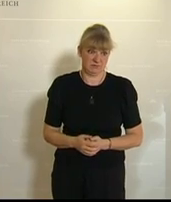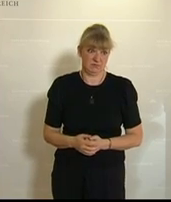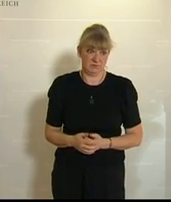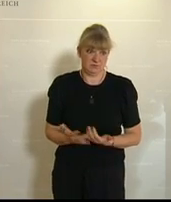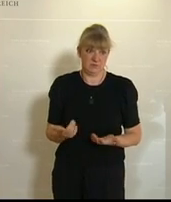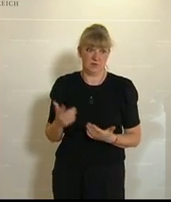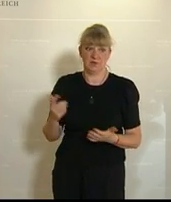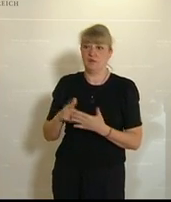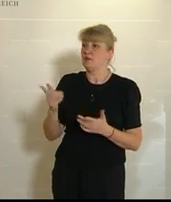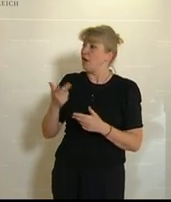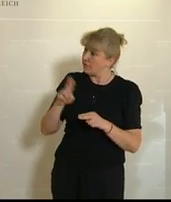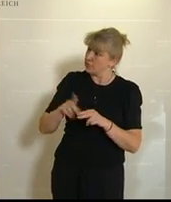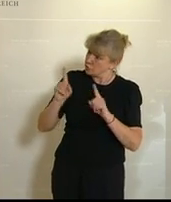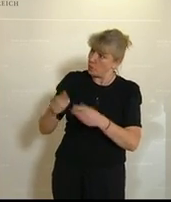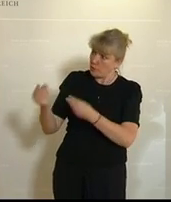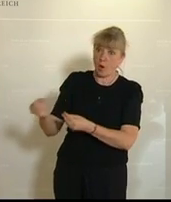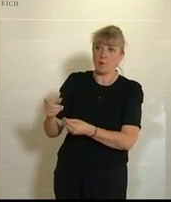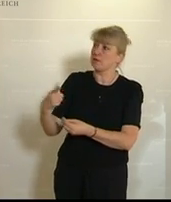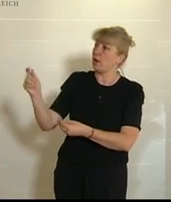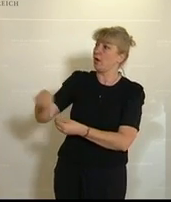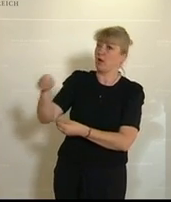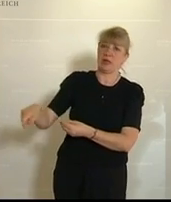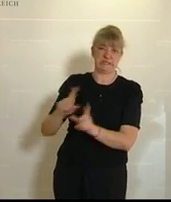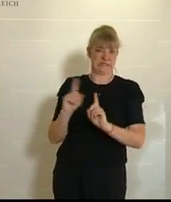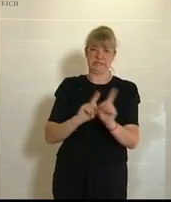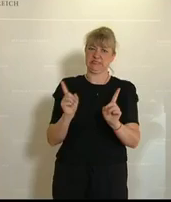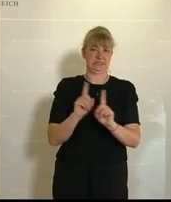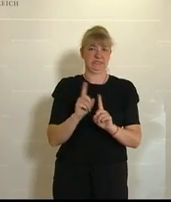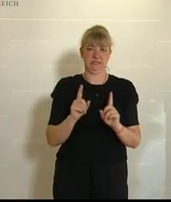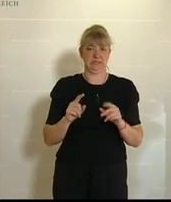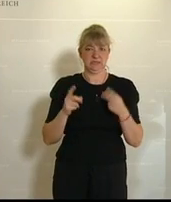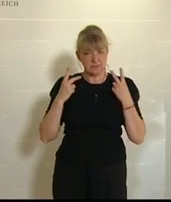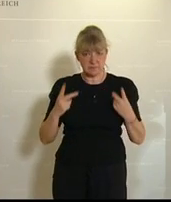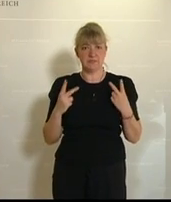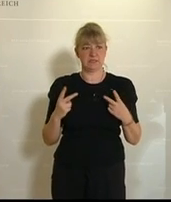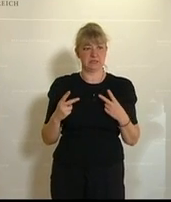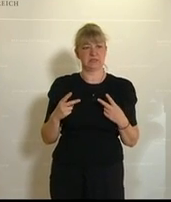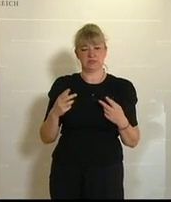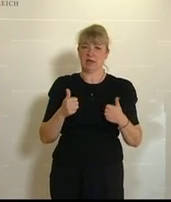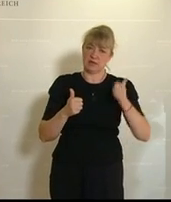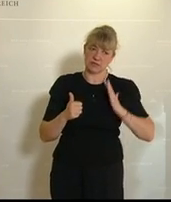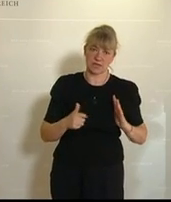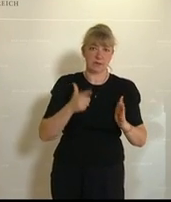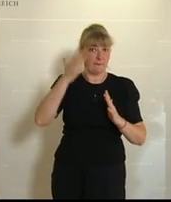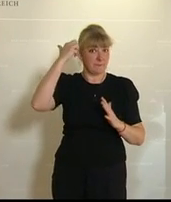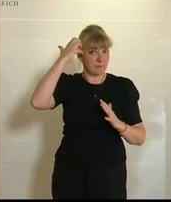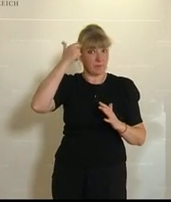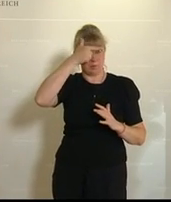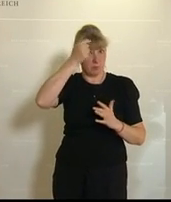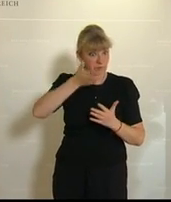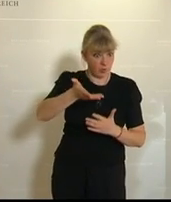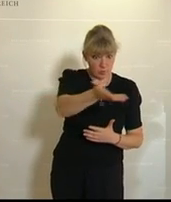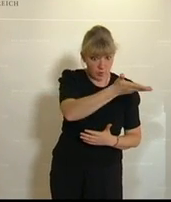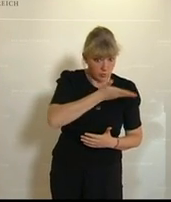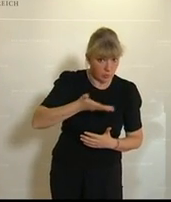zusteht, ausgeschlossen wird. Deswegen ist es auch gut und wichtig, dass man auf der einen Seite die bayerische Bevölkerung